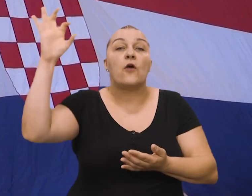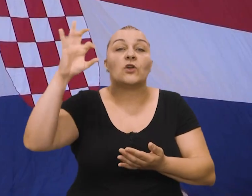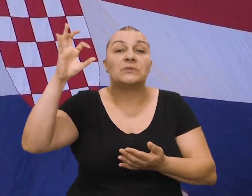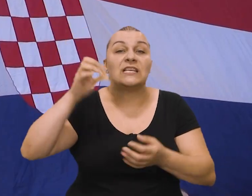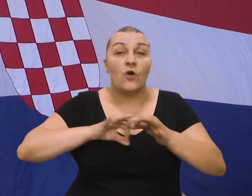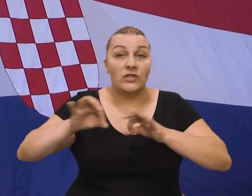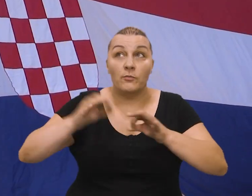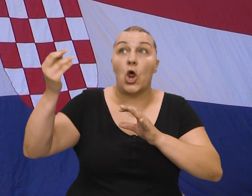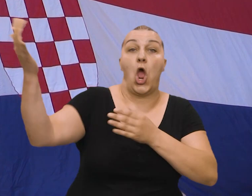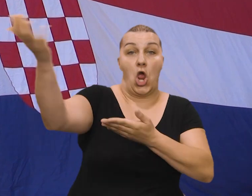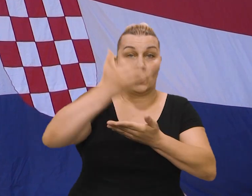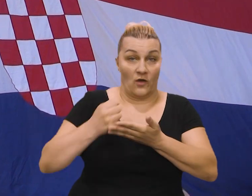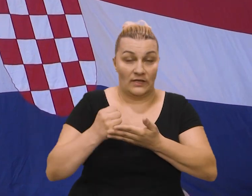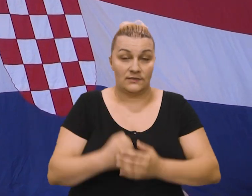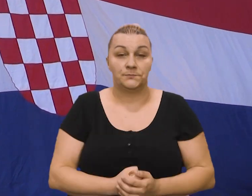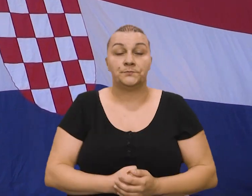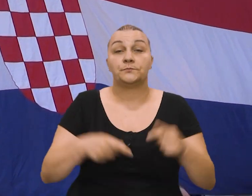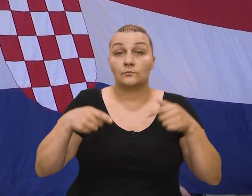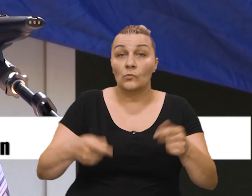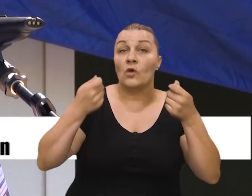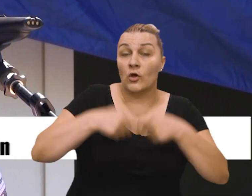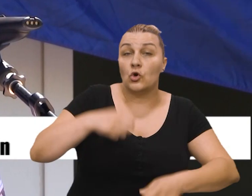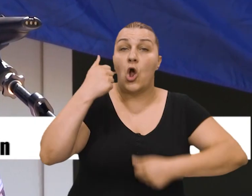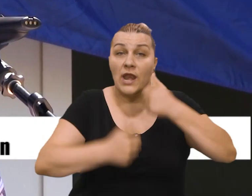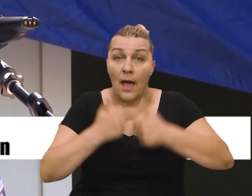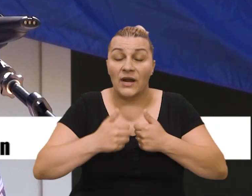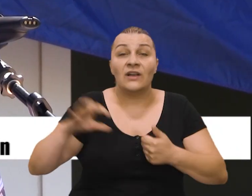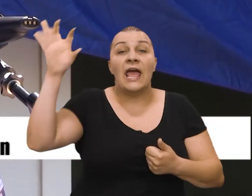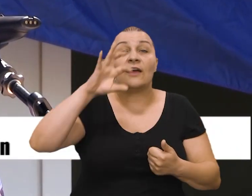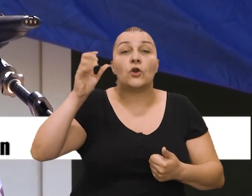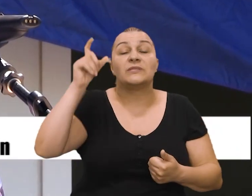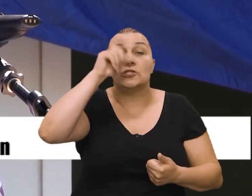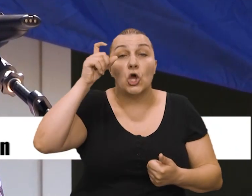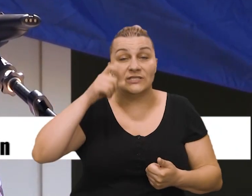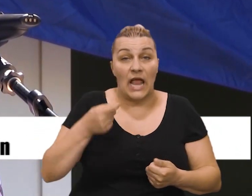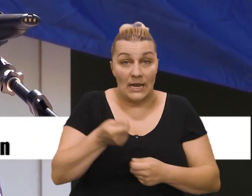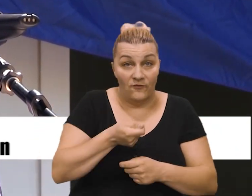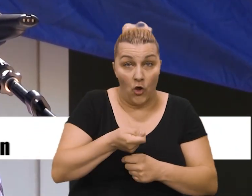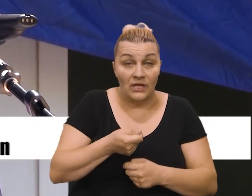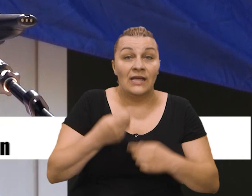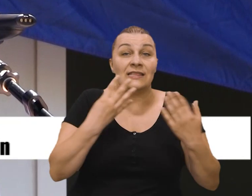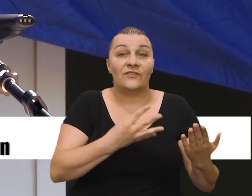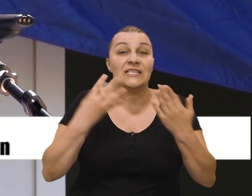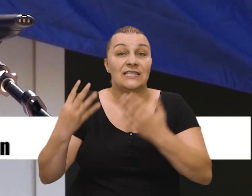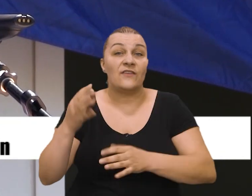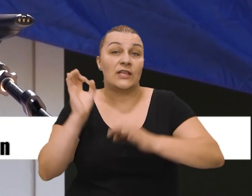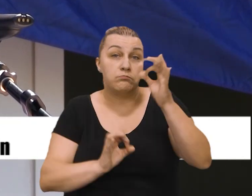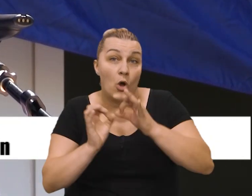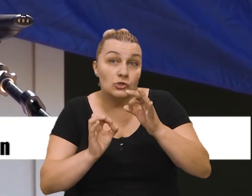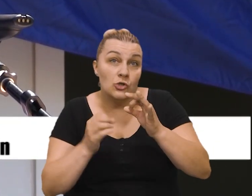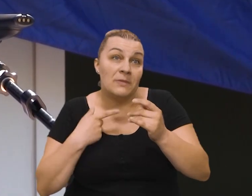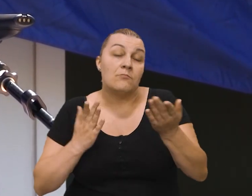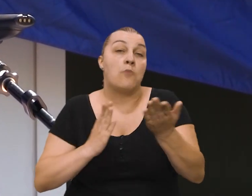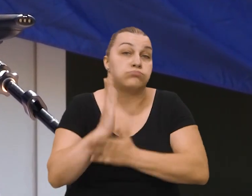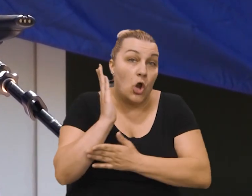sredstava iz EU fondova. Evo, ova udruga Kninjske bojne se natjecala i Evropski socijalni fond. 99,9